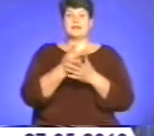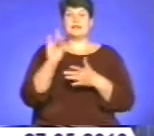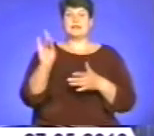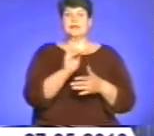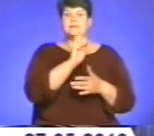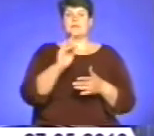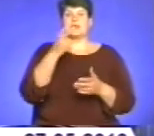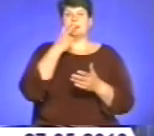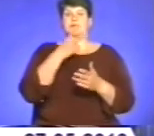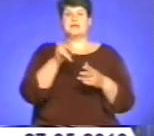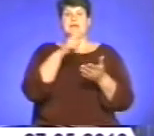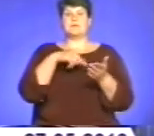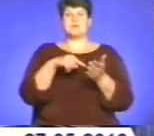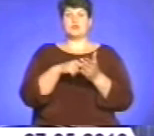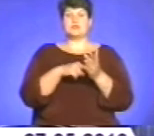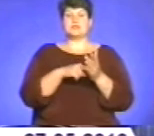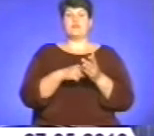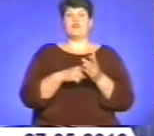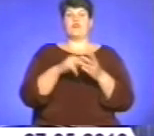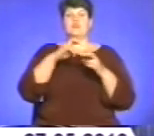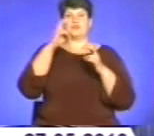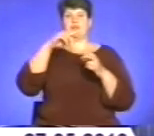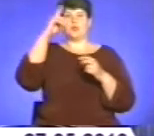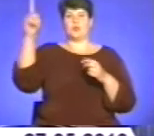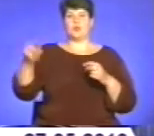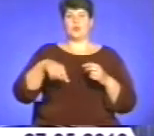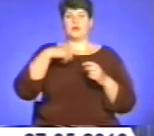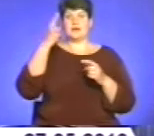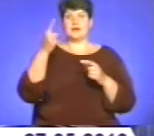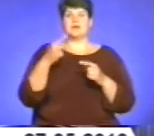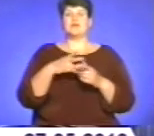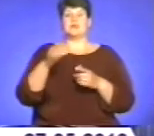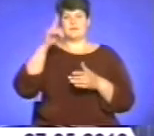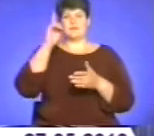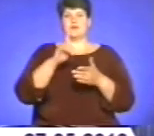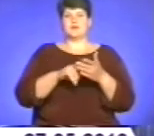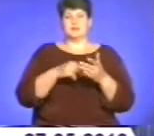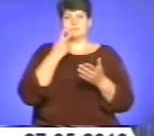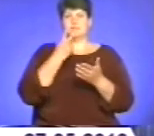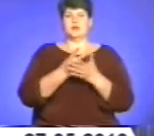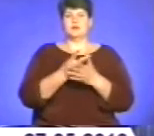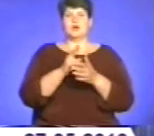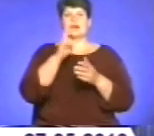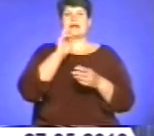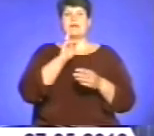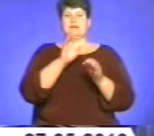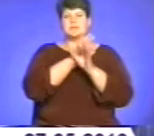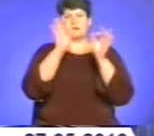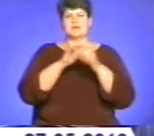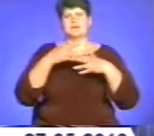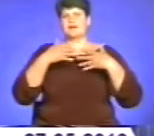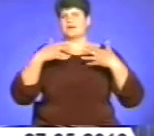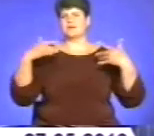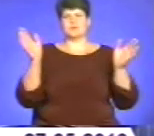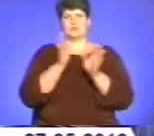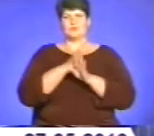мешканці з висоти оглядових коліс і вкотре переконувалися, Кременець прекрасний за будь-якої